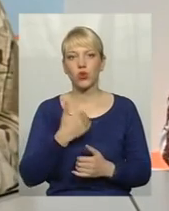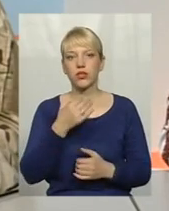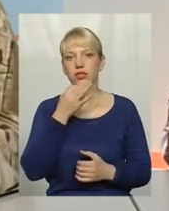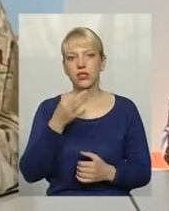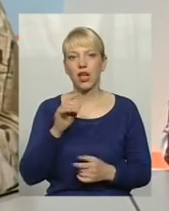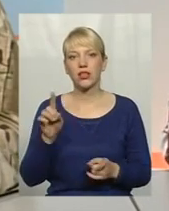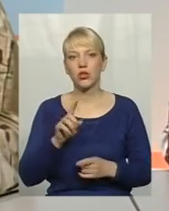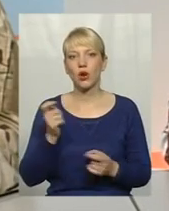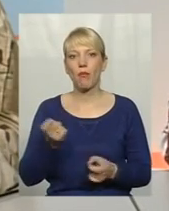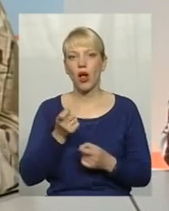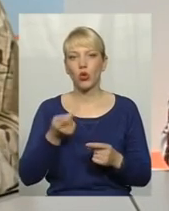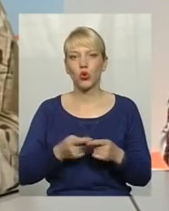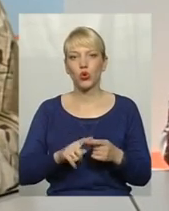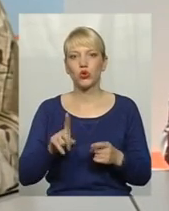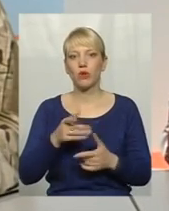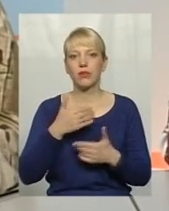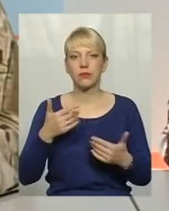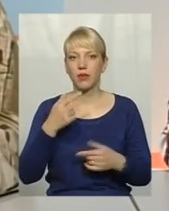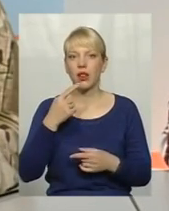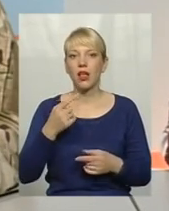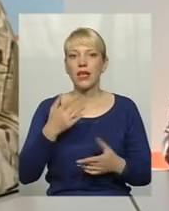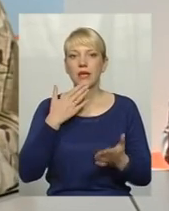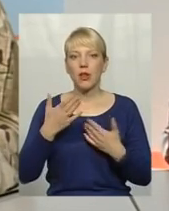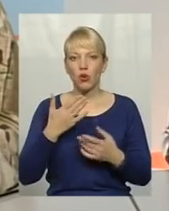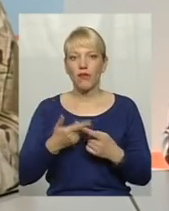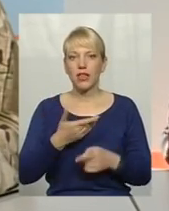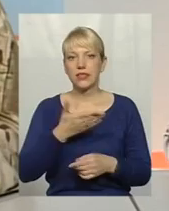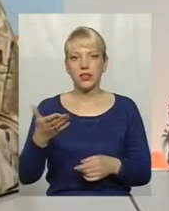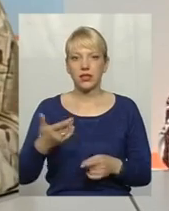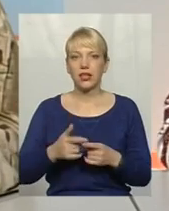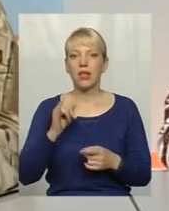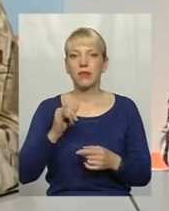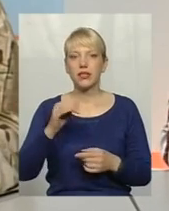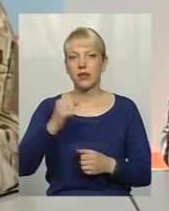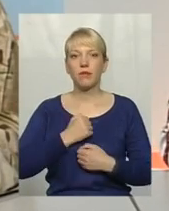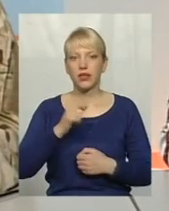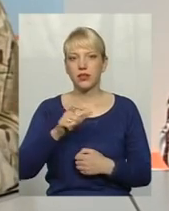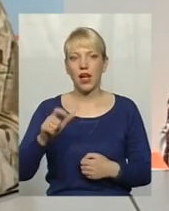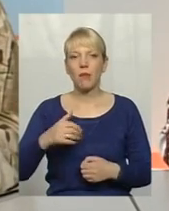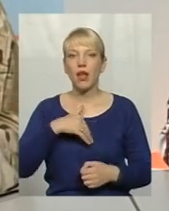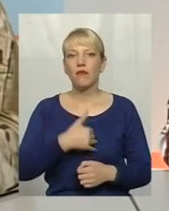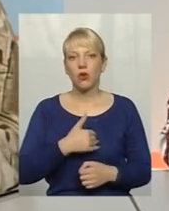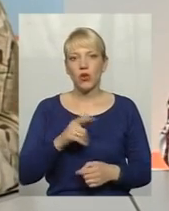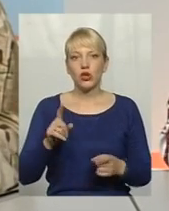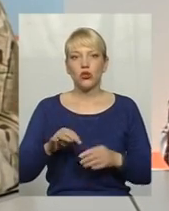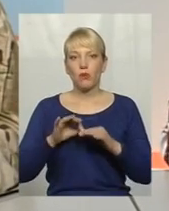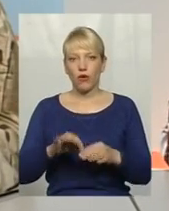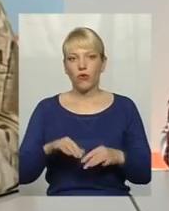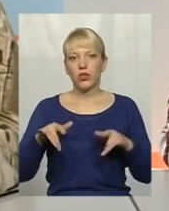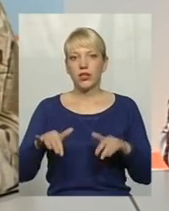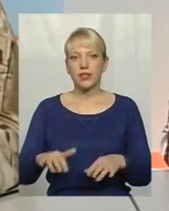мало того, щоб ми і спілкувалися з ними, зустрічалися і з бійцями, і з вдовами, щоб проводили заходи.